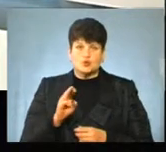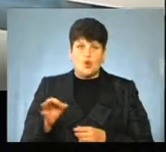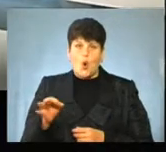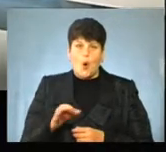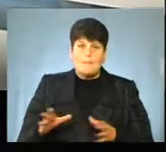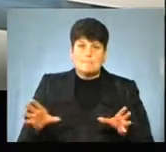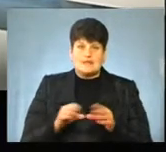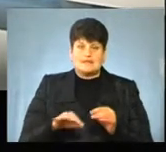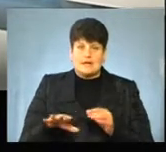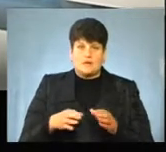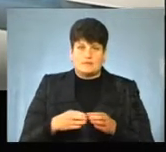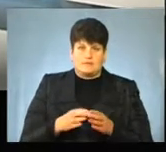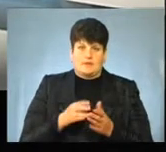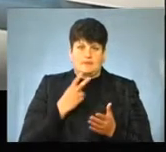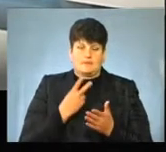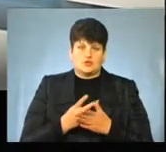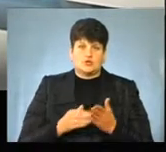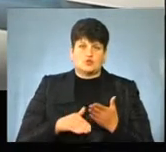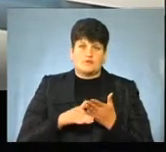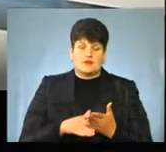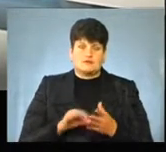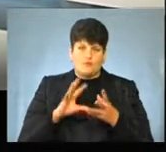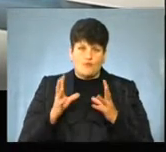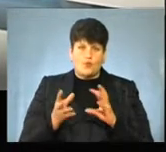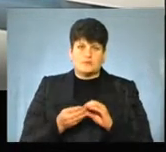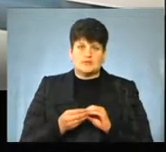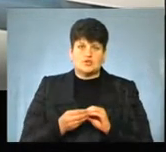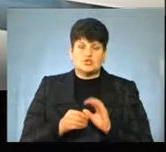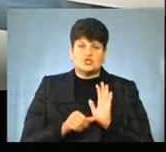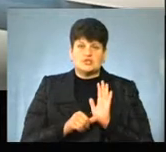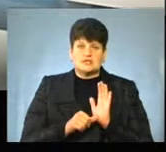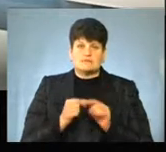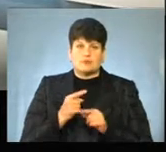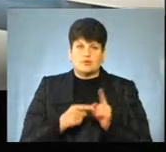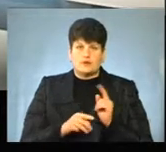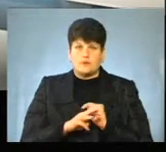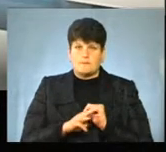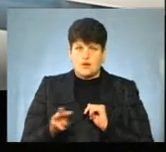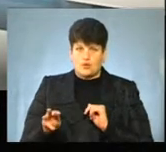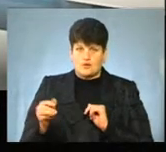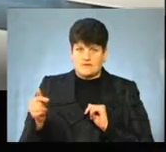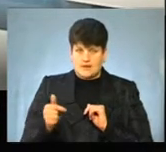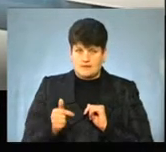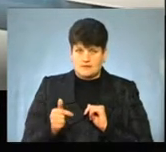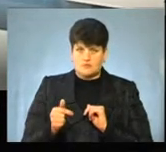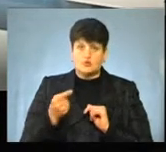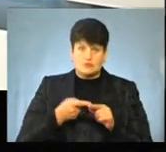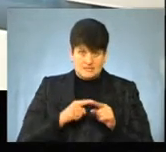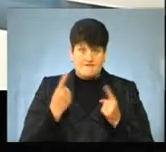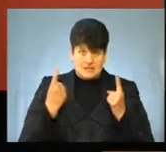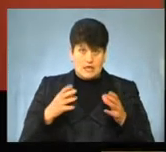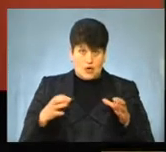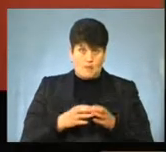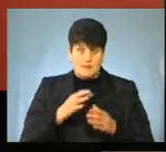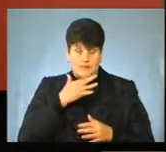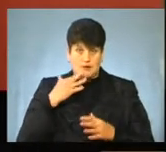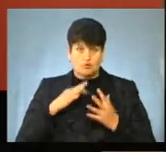об'єднаної територіальної громади цього року передбачена субвенція в обсязі понад шість з половиною мільйонів гривень. Тому що це велика громада